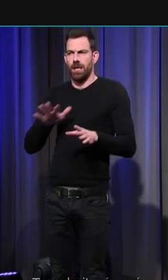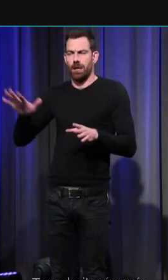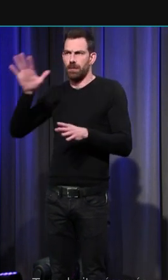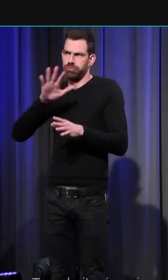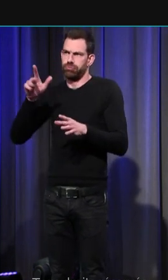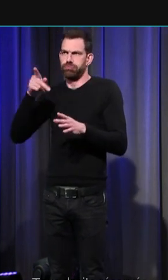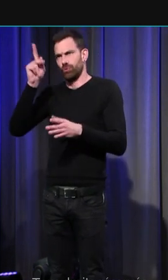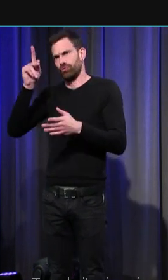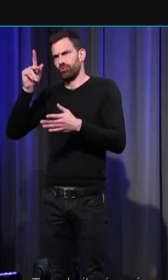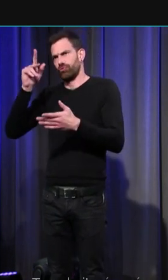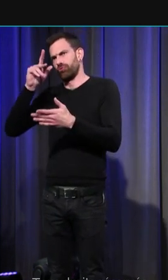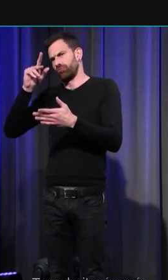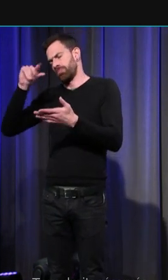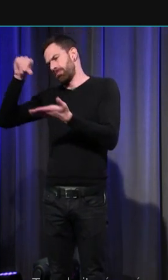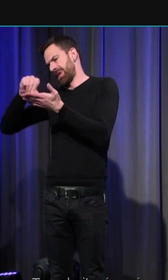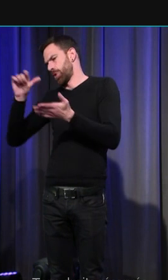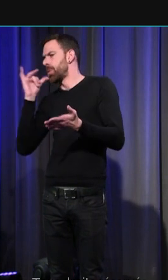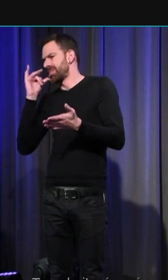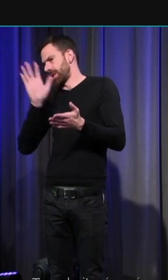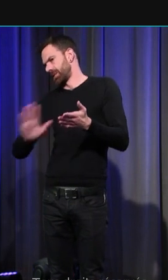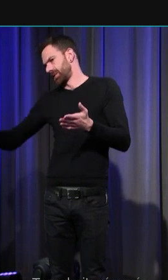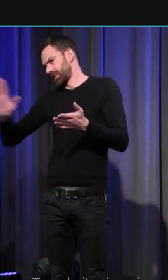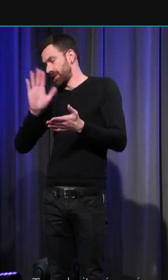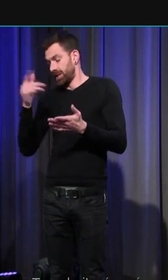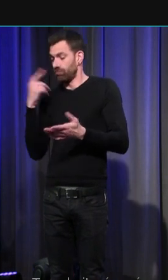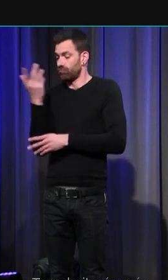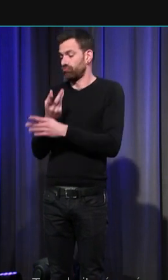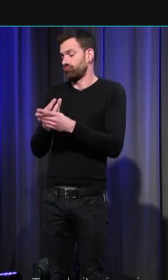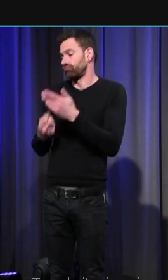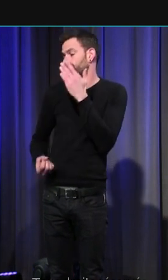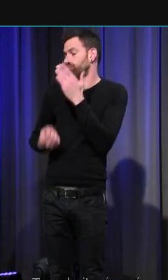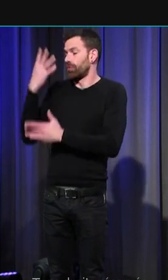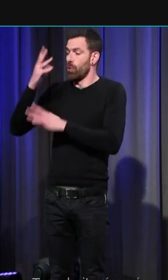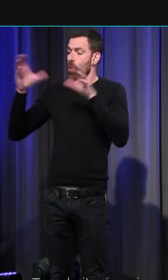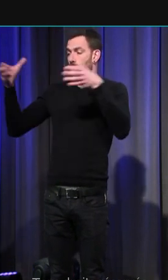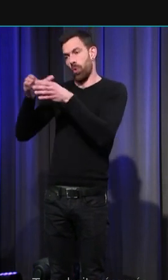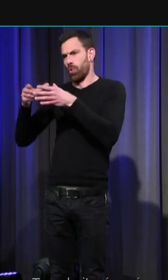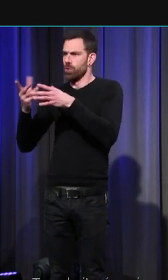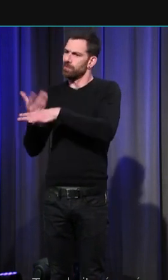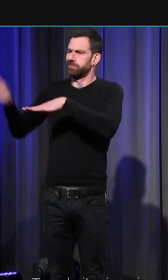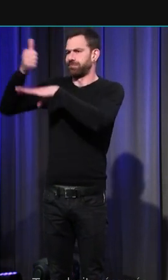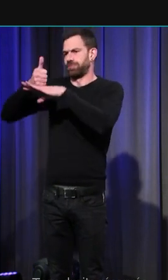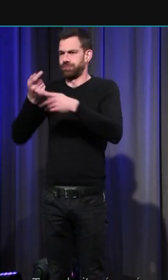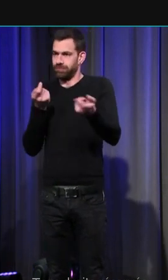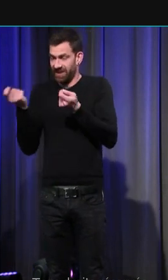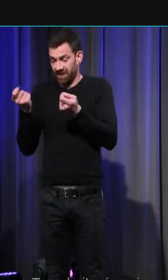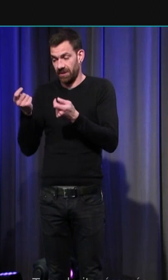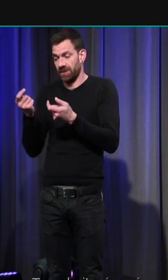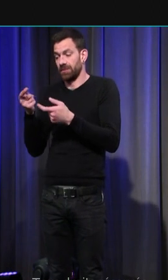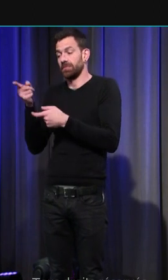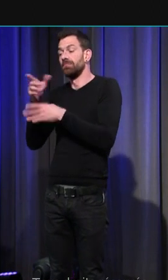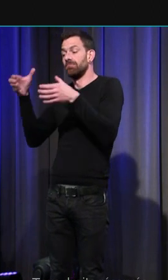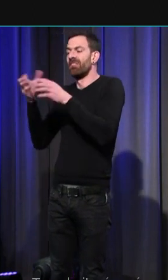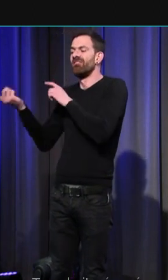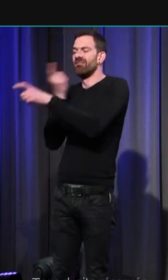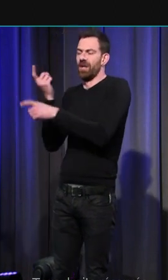septentrionale de l'Italie une nouvelle classe dirigeante arrive au pouvoir elle est en partie issue de l'élite